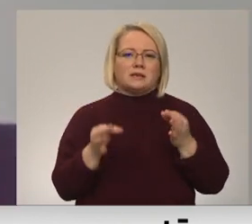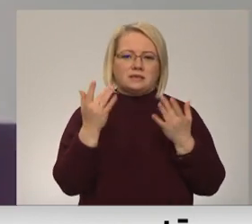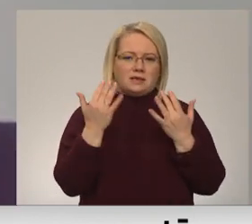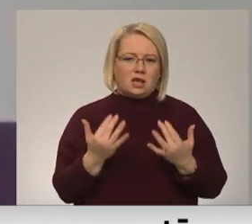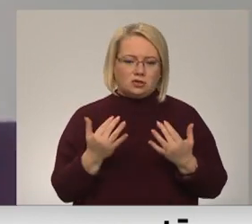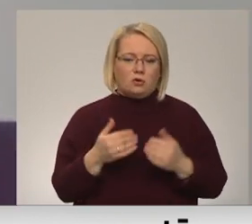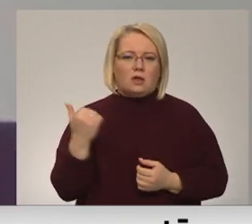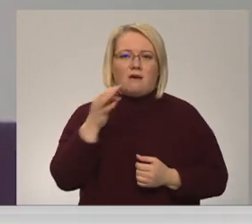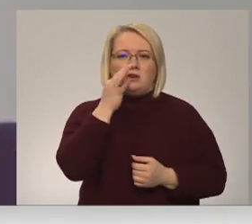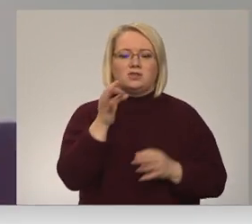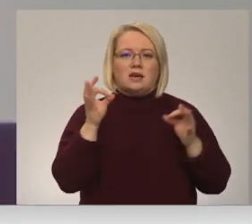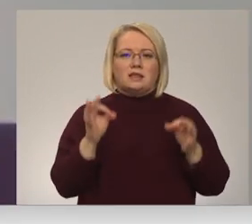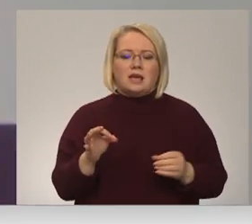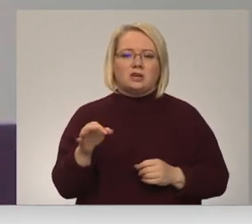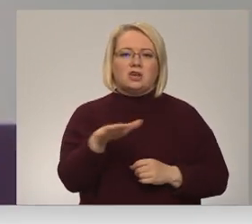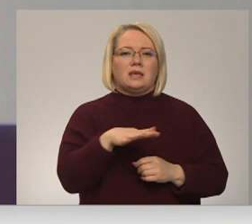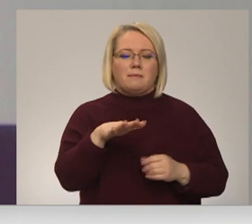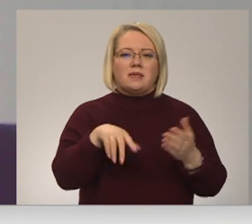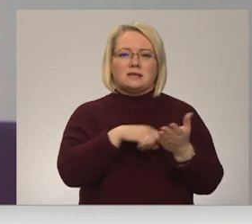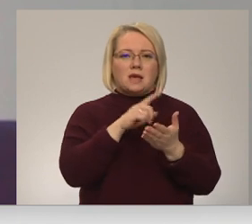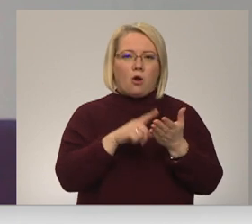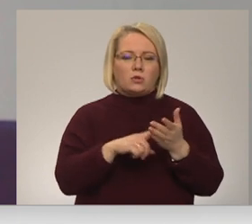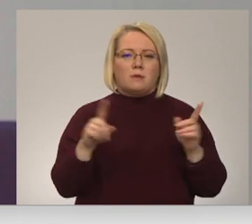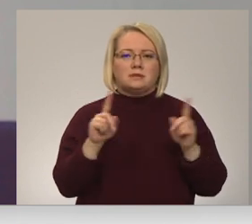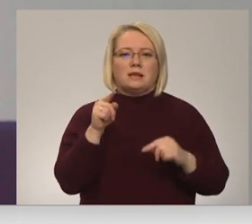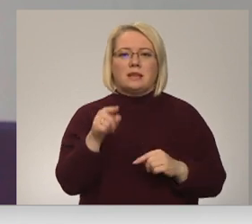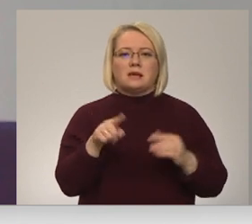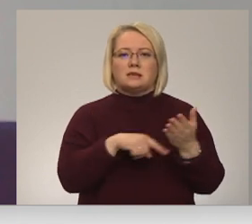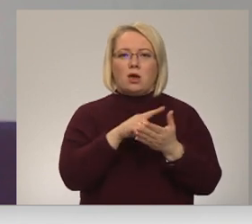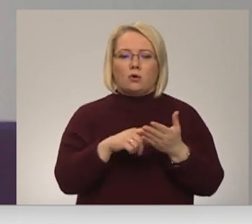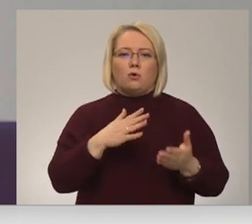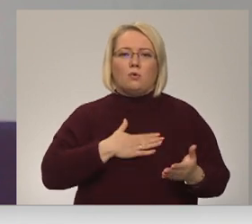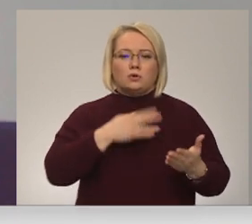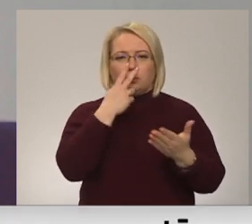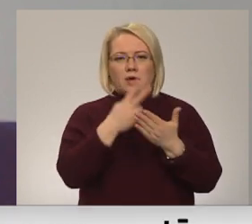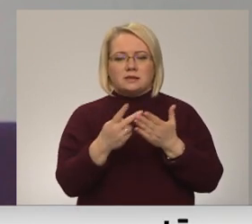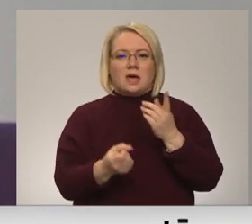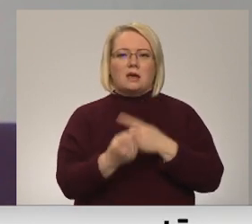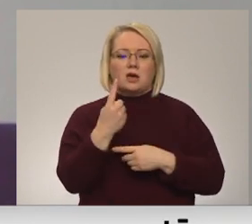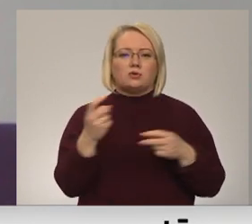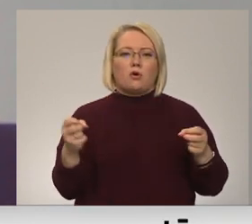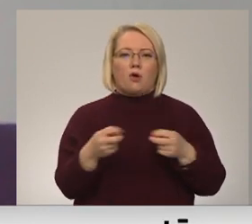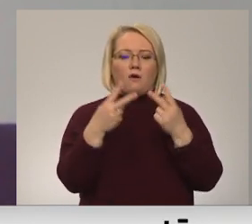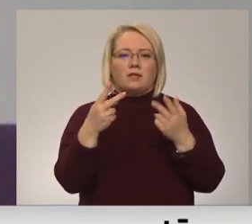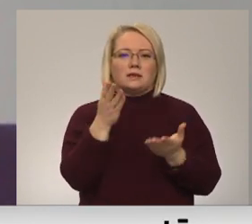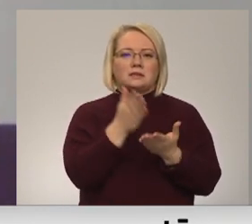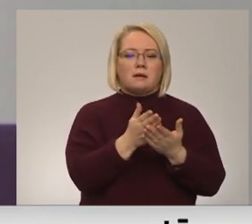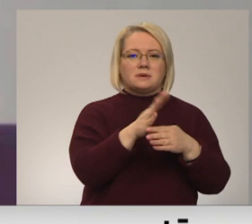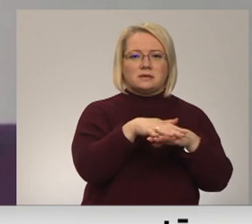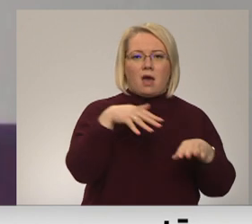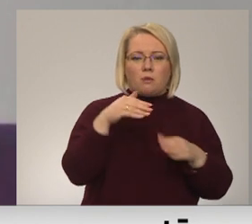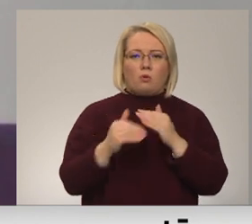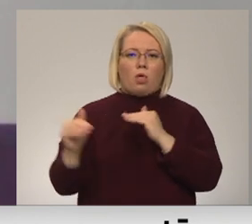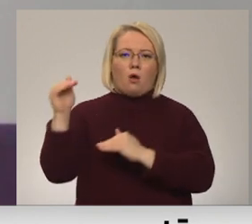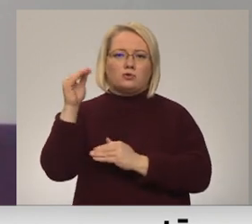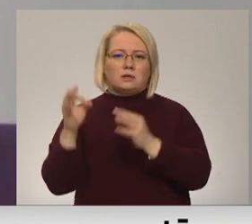Tieši šis ģimenes jautājums ir tas jautājums, kur mūs ieskatā varētu rasties konflikts starp saimu un augstāko